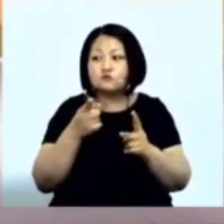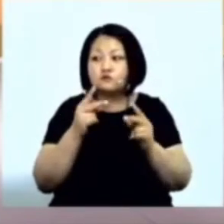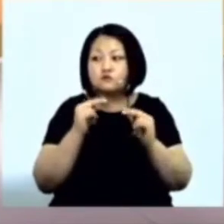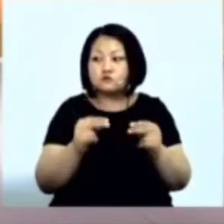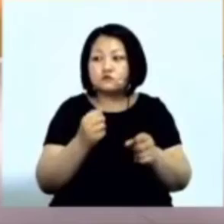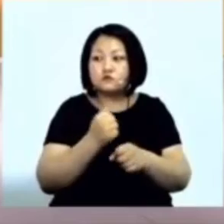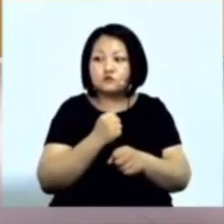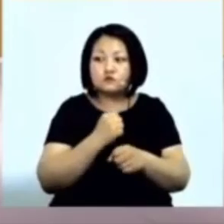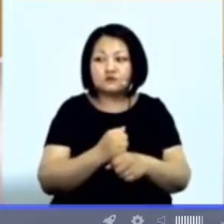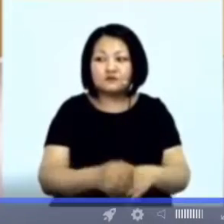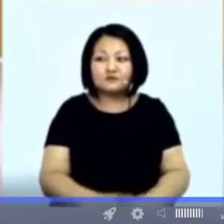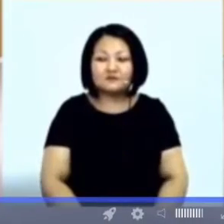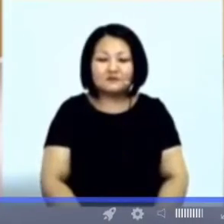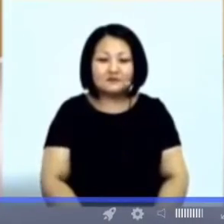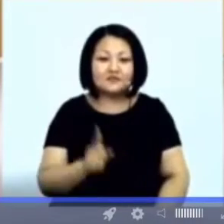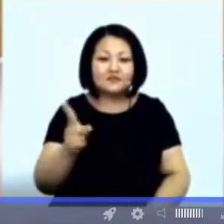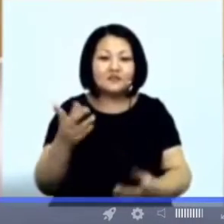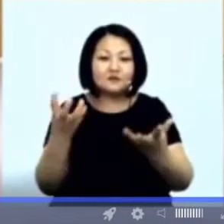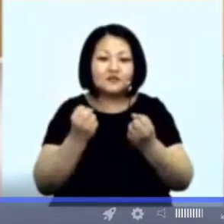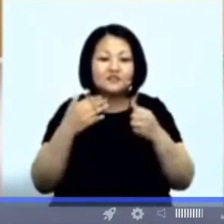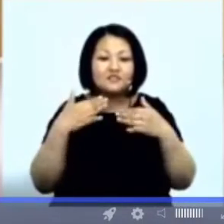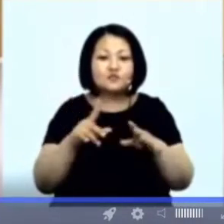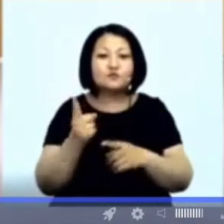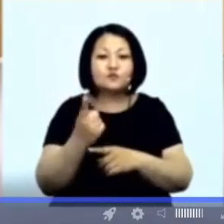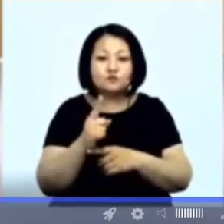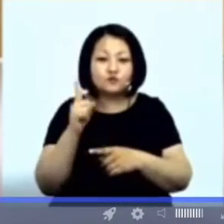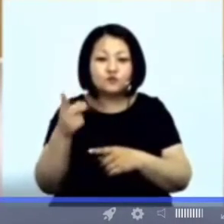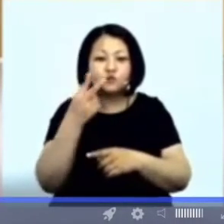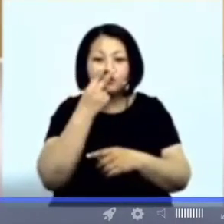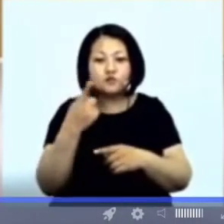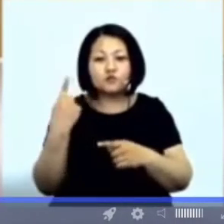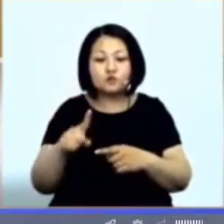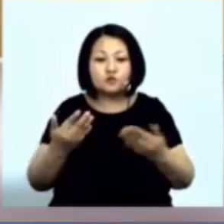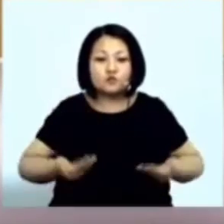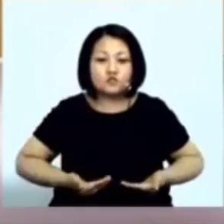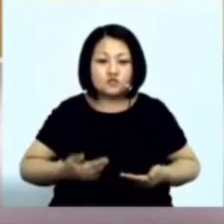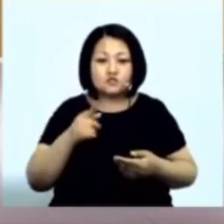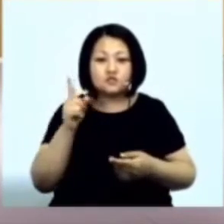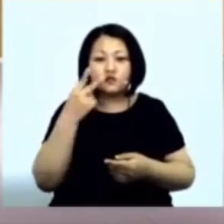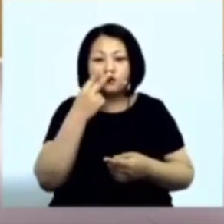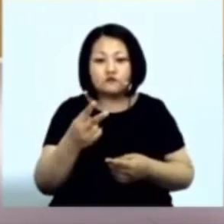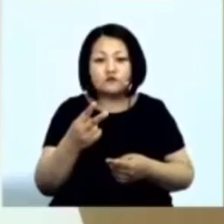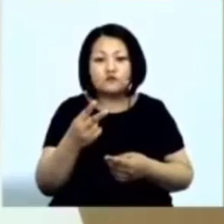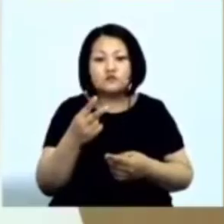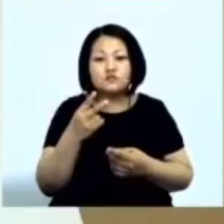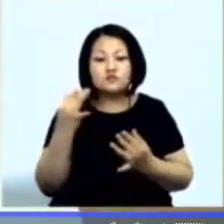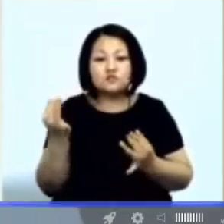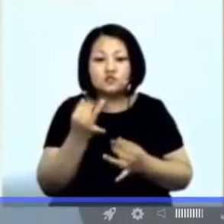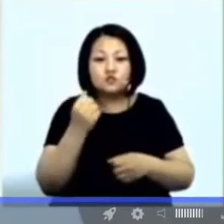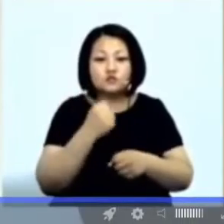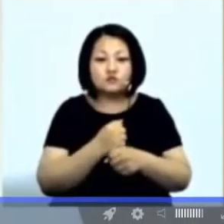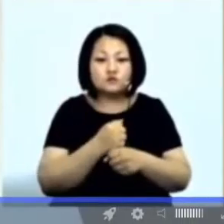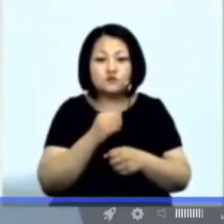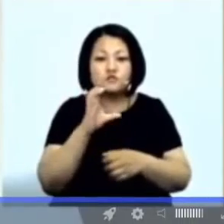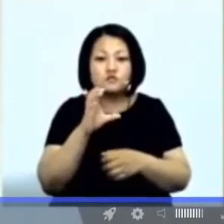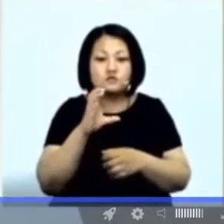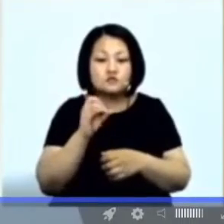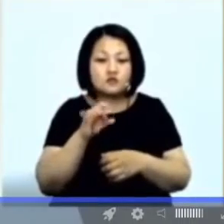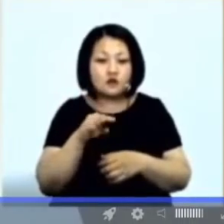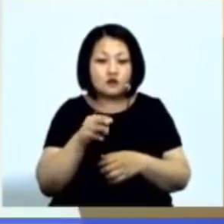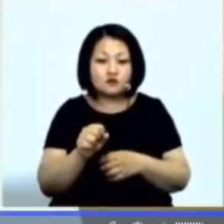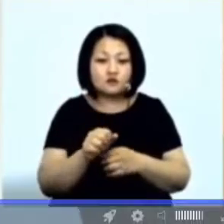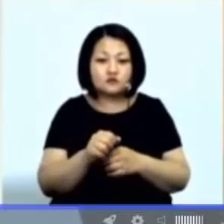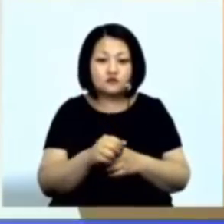приняла решение Почему Потому что Она увидела Другую жизнь Она увидела Перспективу Старта Перспективу старта